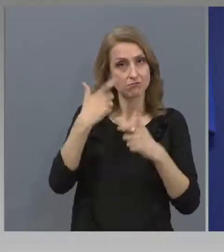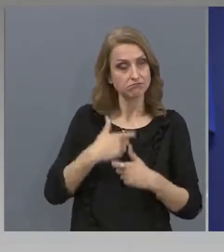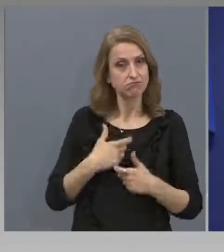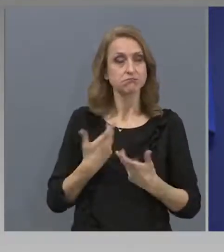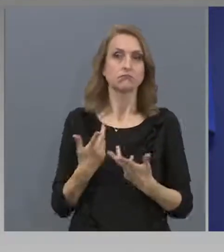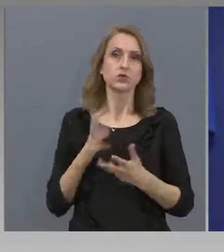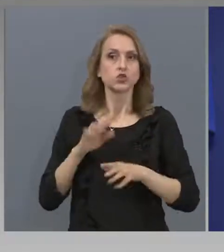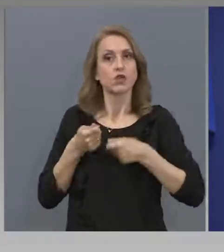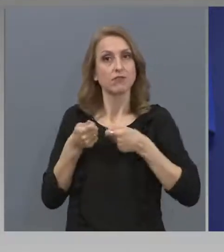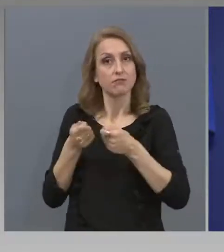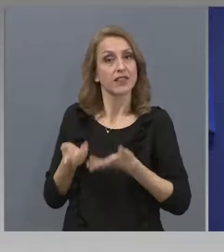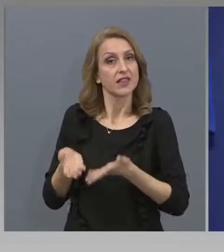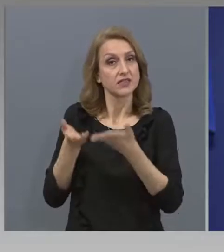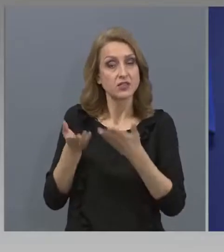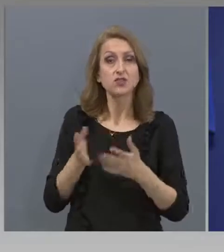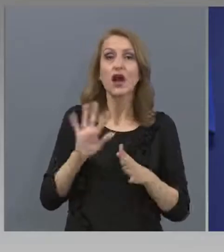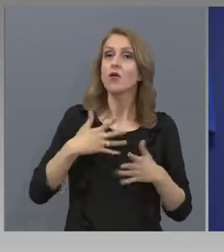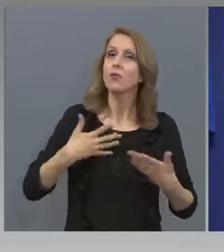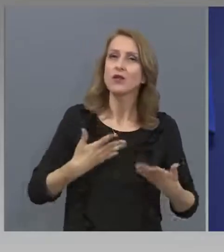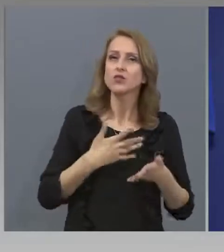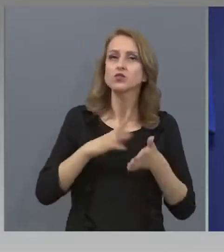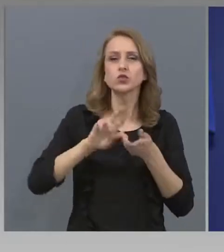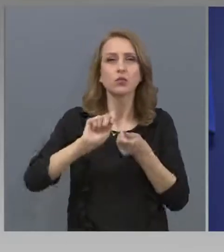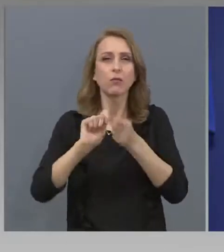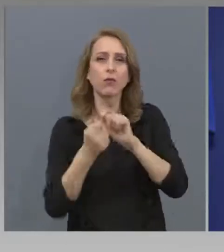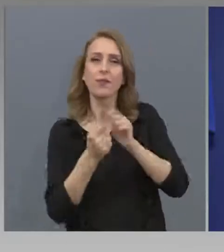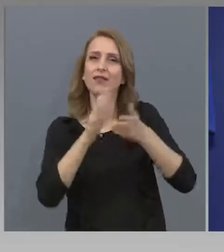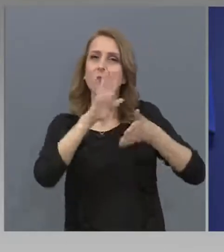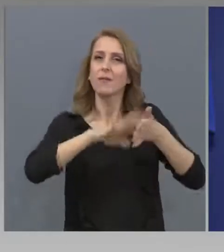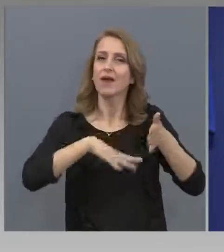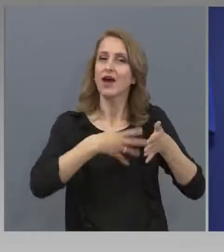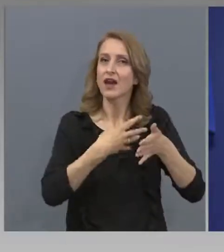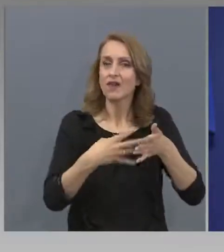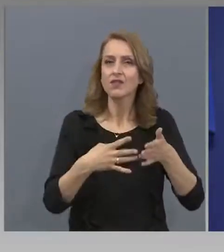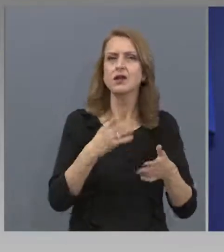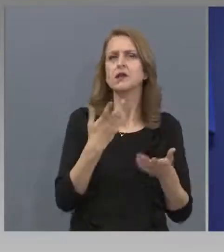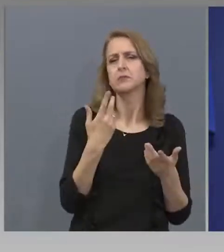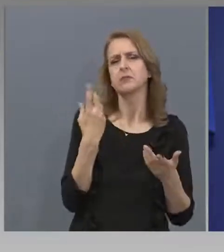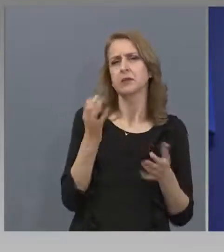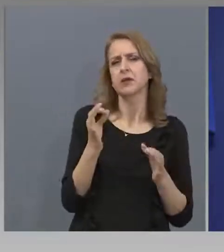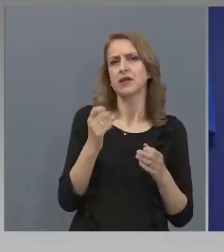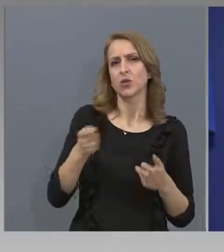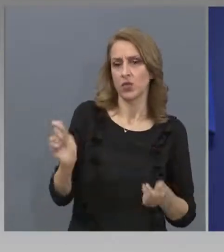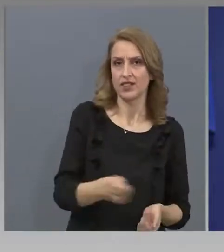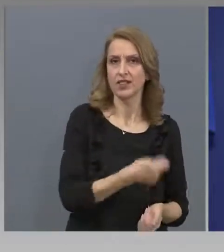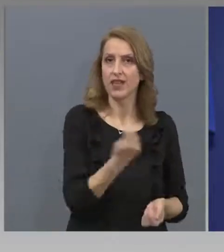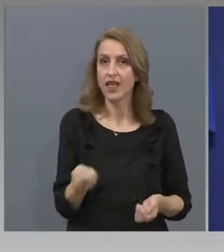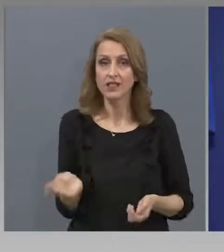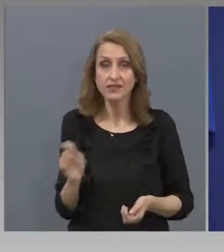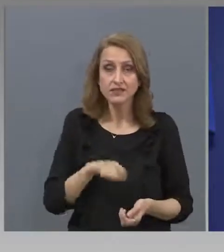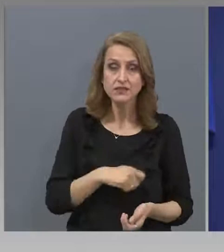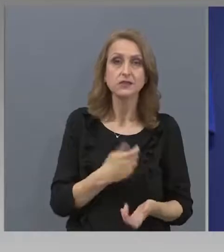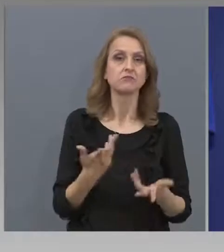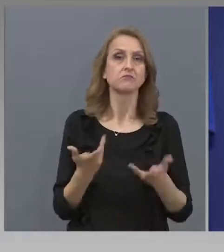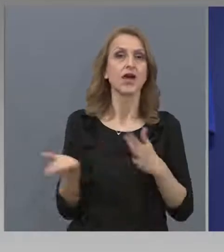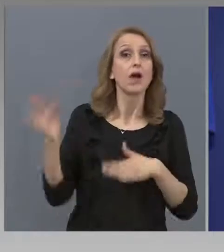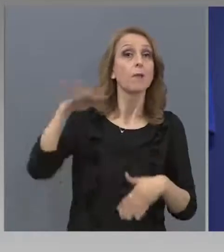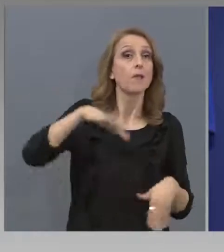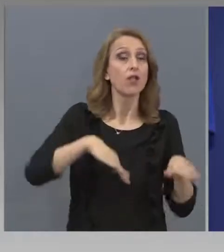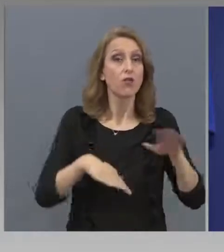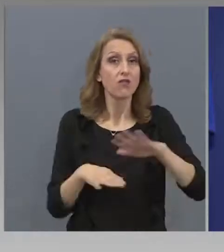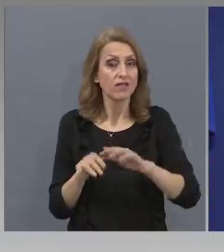ако е необходимо промяна на графика на федерациите, имам предвид индивидуалните спортове, като тенис, като плывните